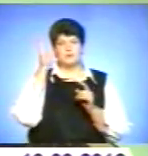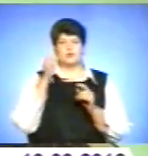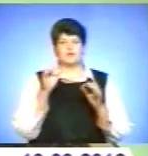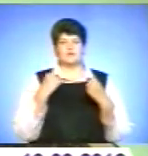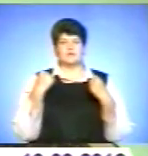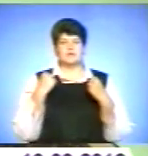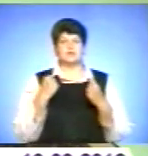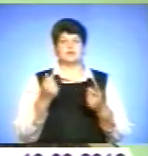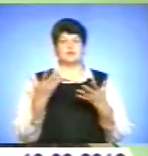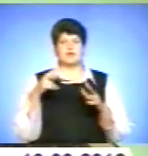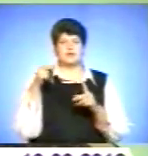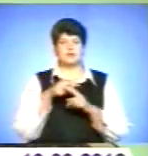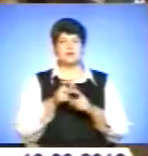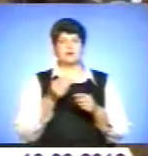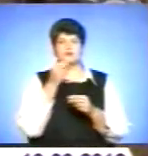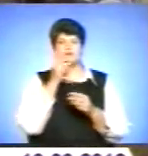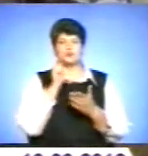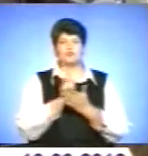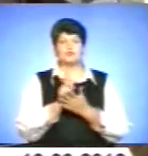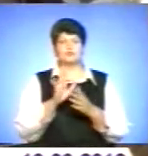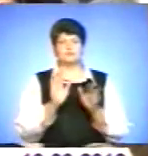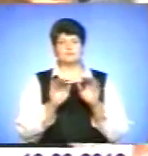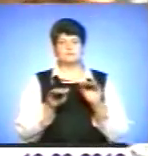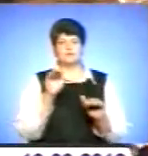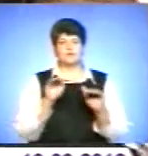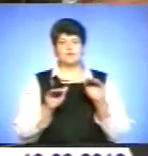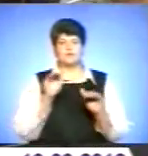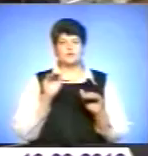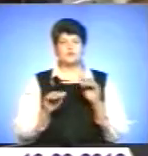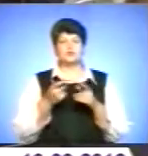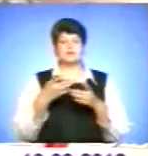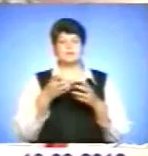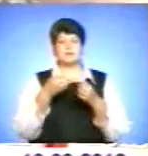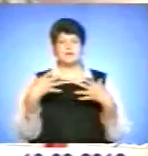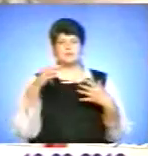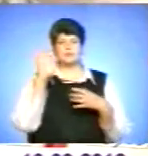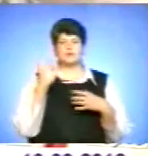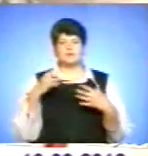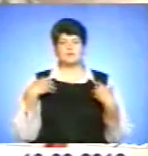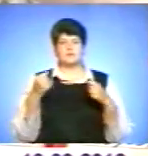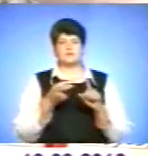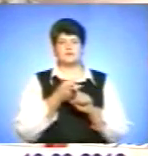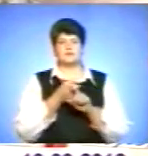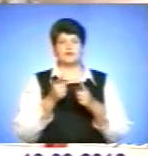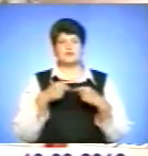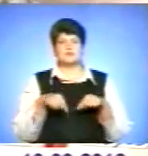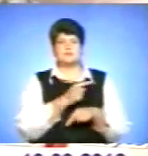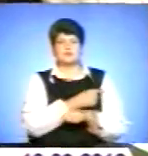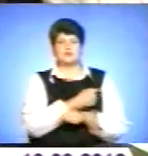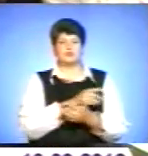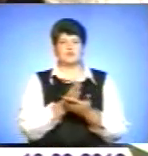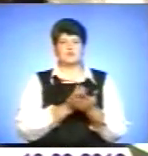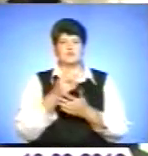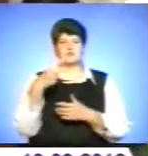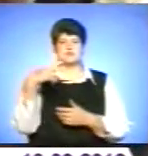харчування має бути збалансованим. Адже здоров'я дитини на 15% залежить від організації медичної служби, на